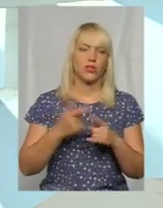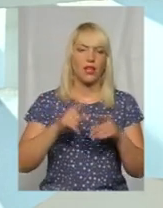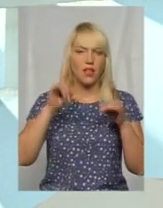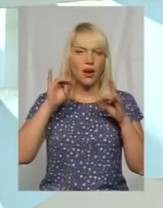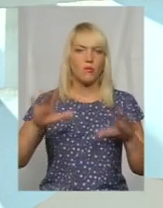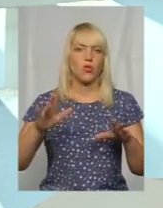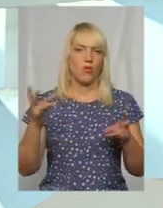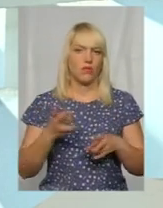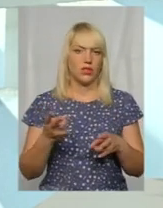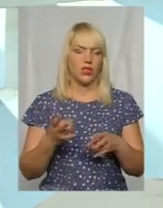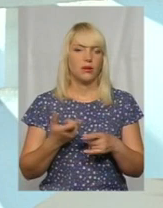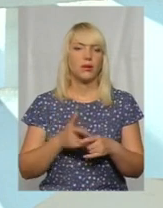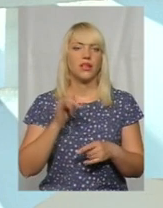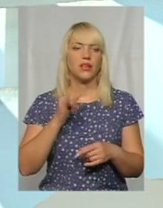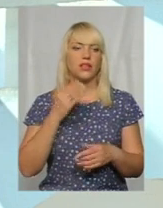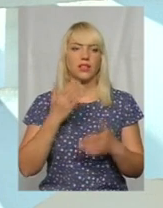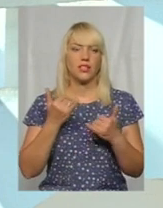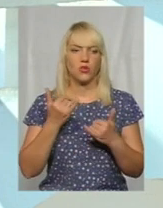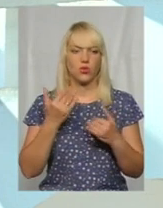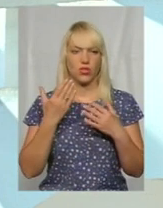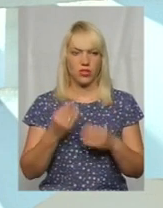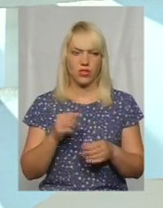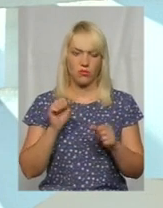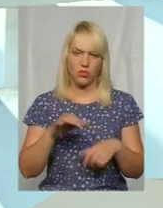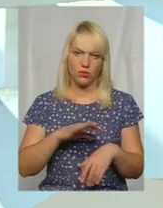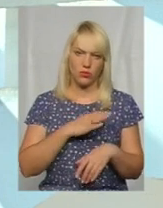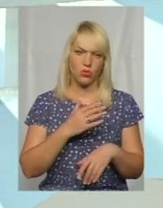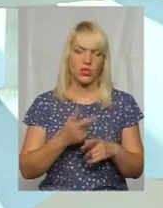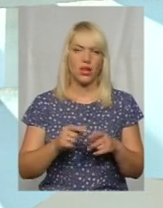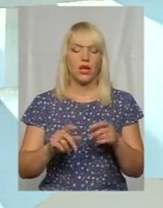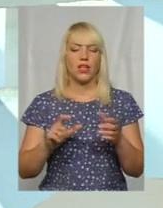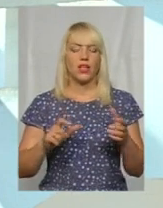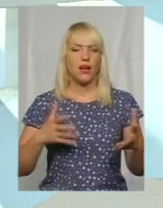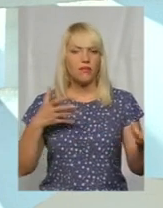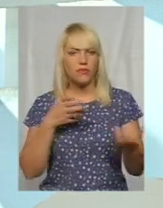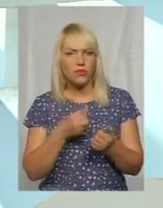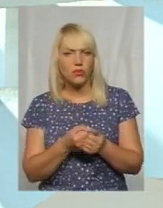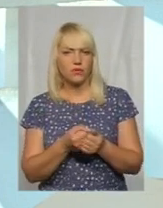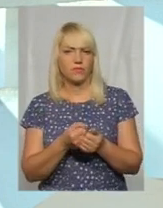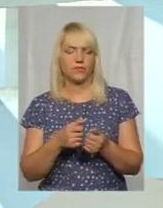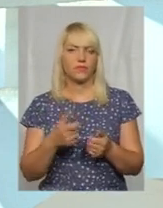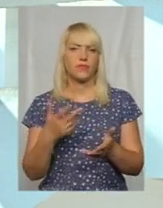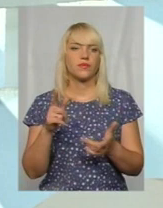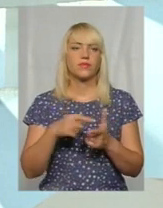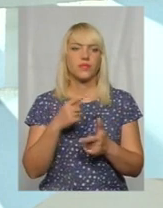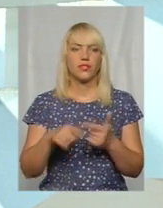На сьогоднішній день, я кажу, якщо це може бути і дорожні, транспортні пригоди, якісь